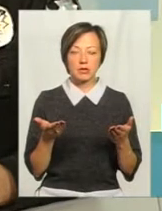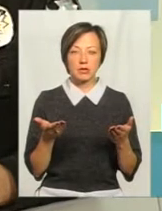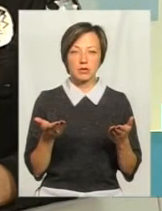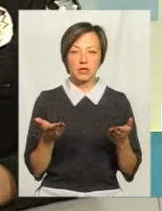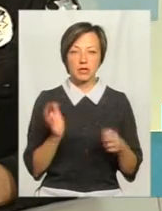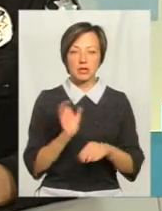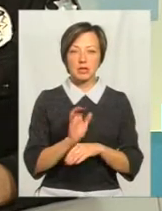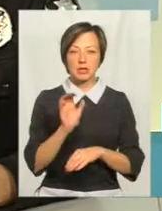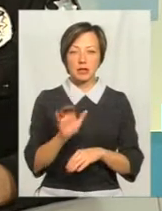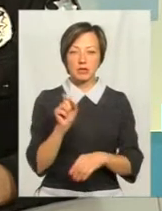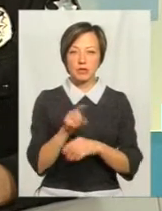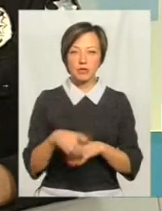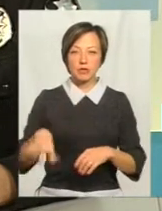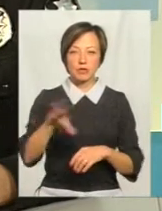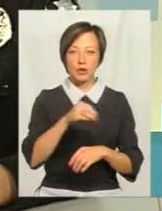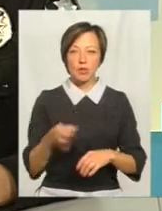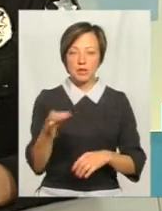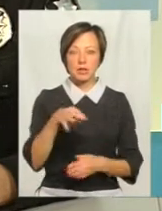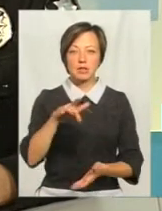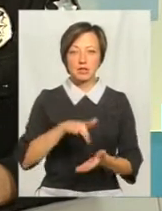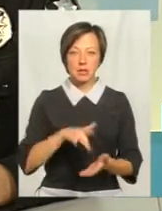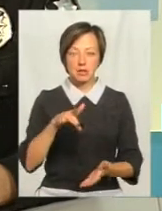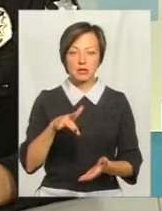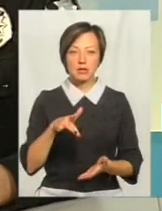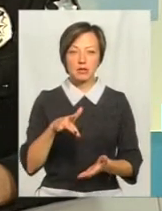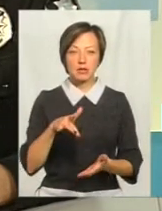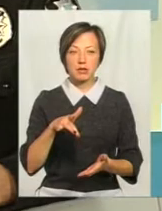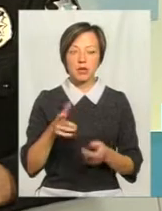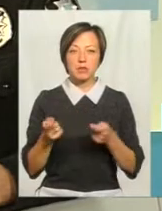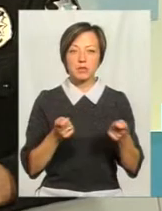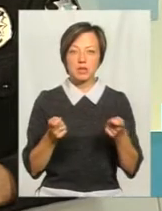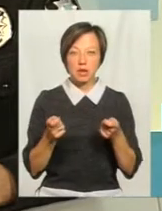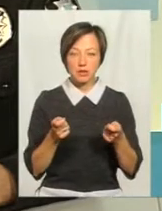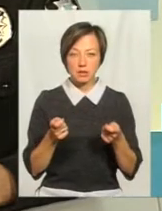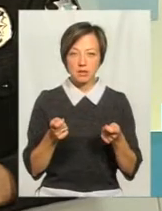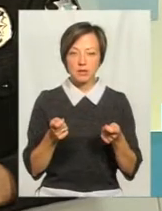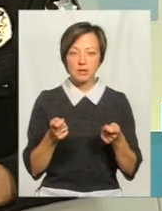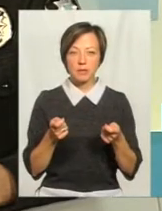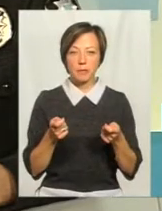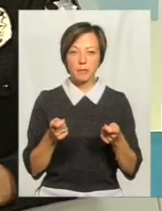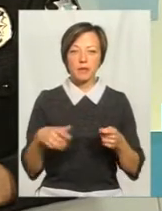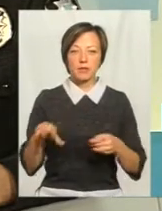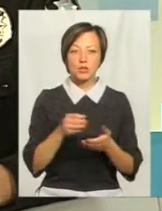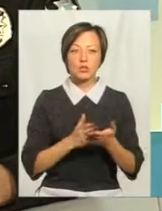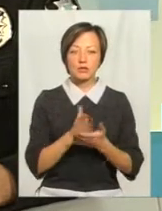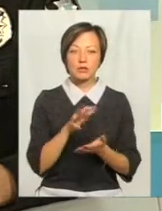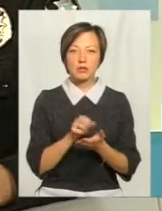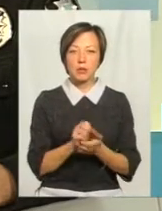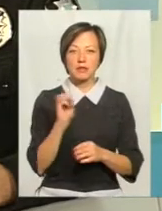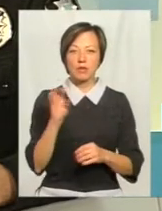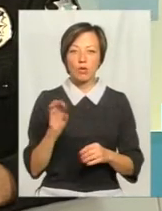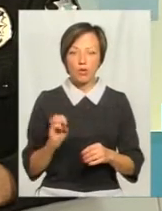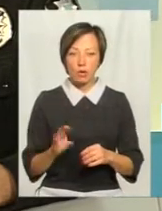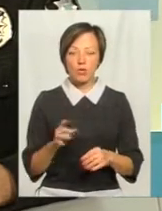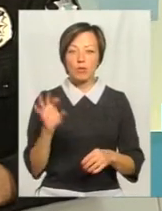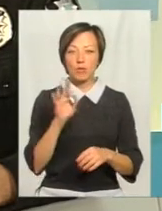який надіслав вказівку по всіх обласних центрах, обласні центри адміністрації на всі служби, хто займається світлофорами,